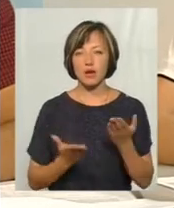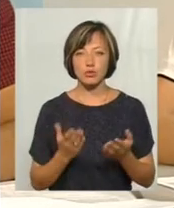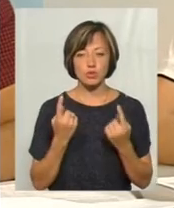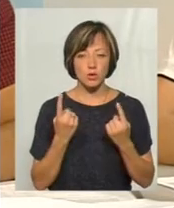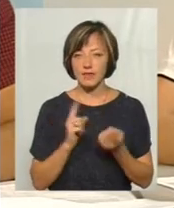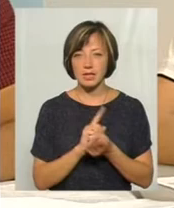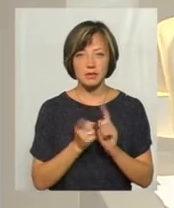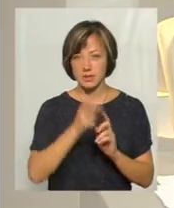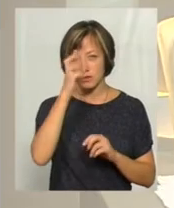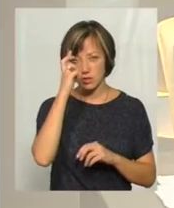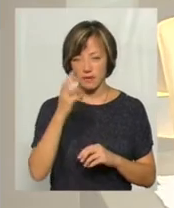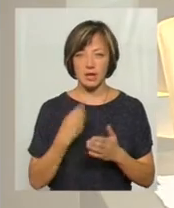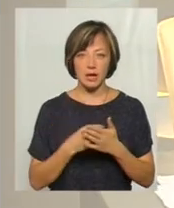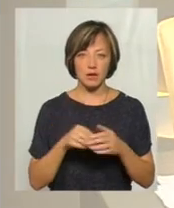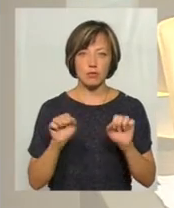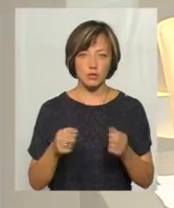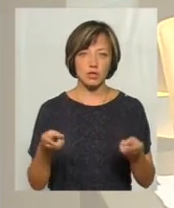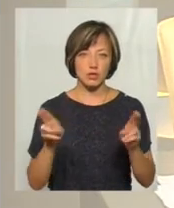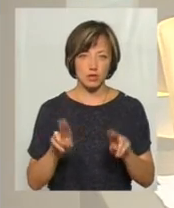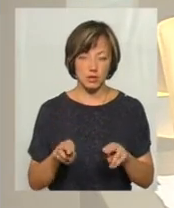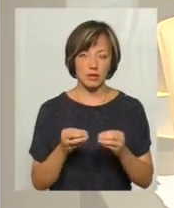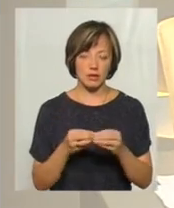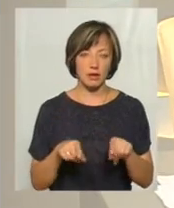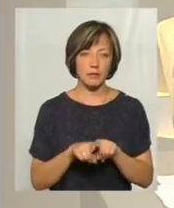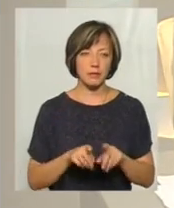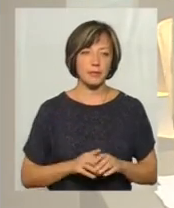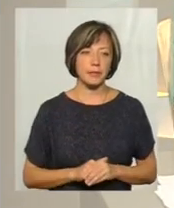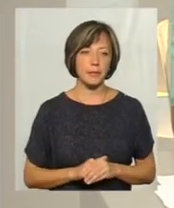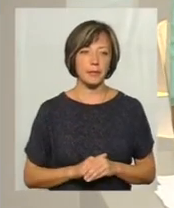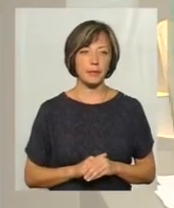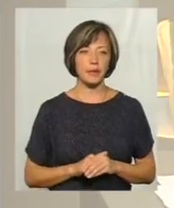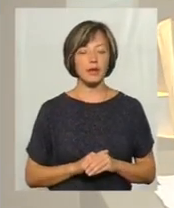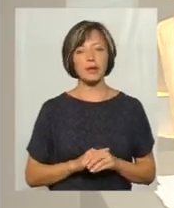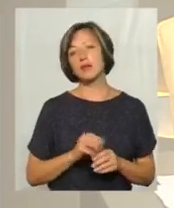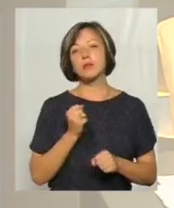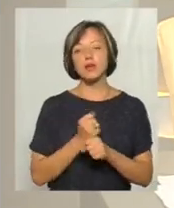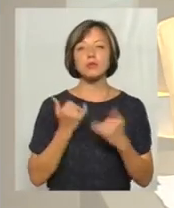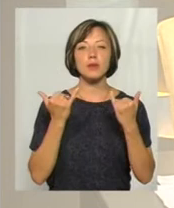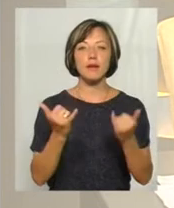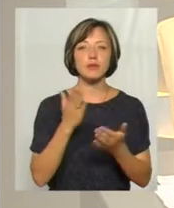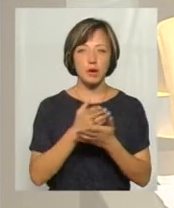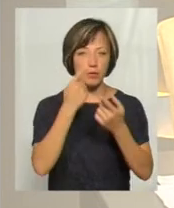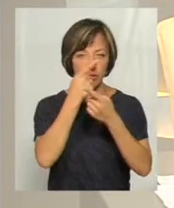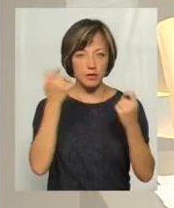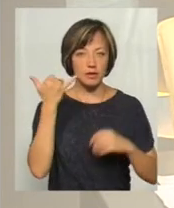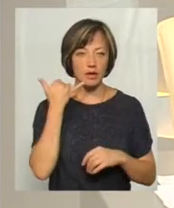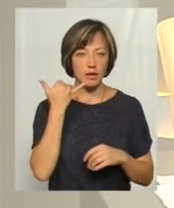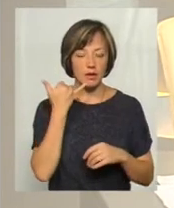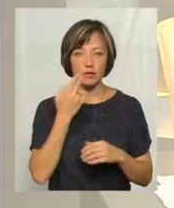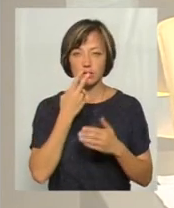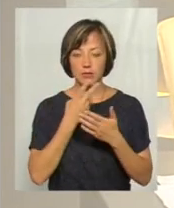нічого не зміниться в державі, тариф може залишатися такий. Нагадаю, глядачам працюємо для вас в прямому ефірі. Телефон